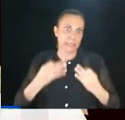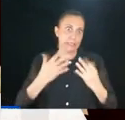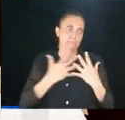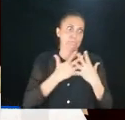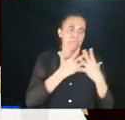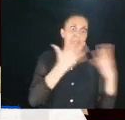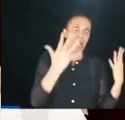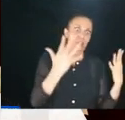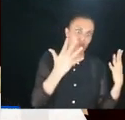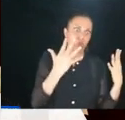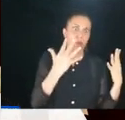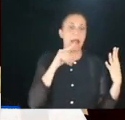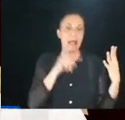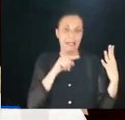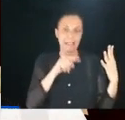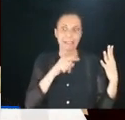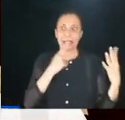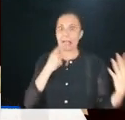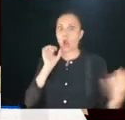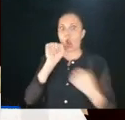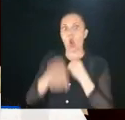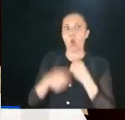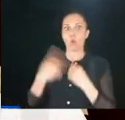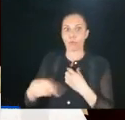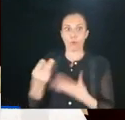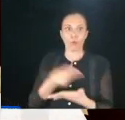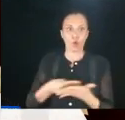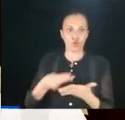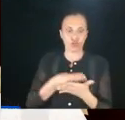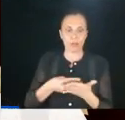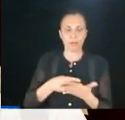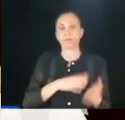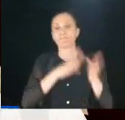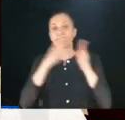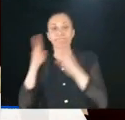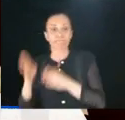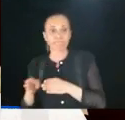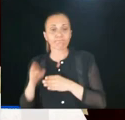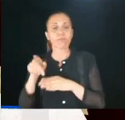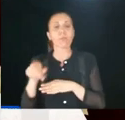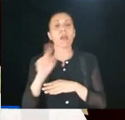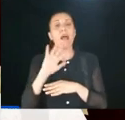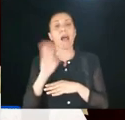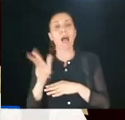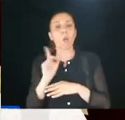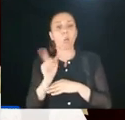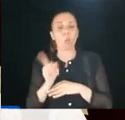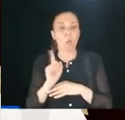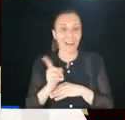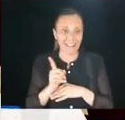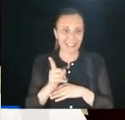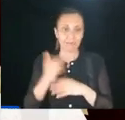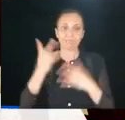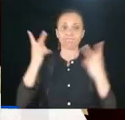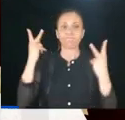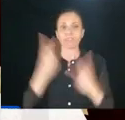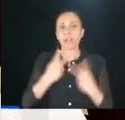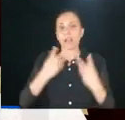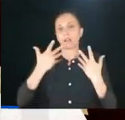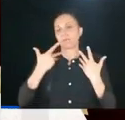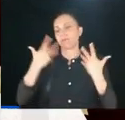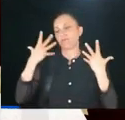cioè probabilmente saremo maggioranza contro questo progetto, questo è un tema. L'altro aspetto è quello che comunque